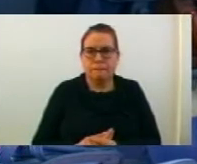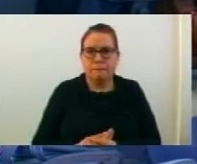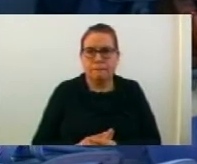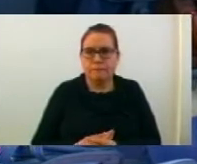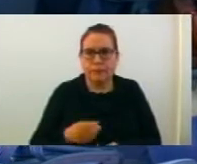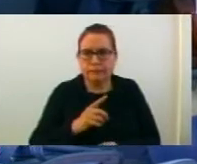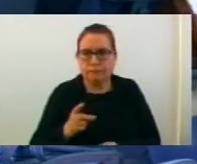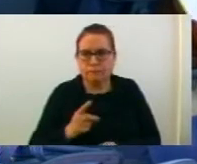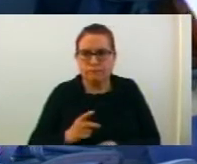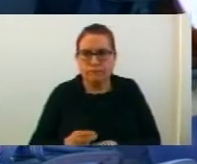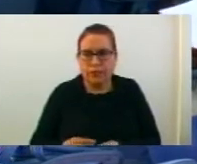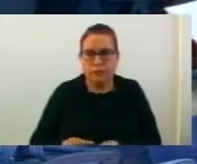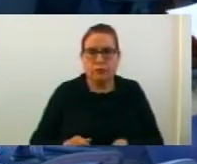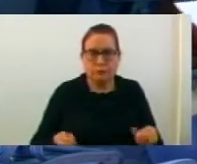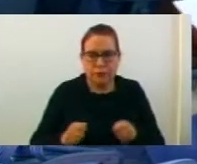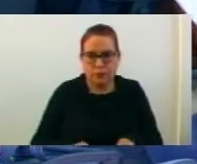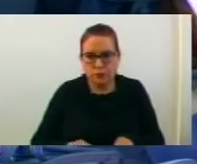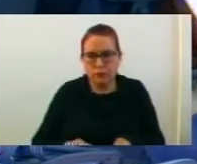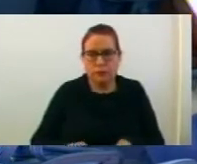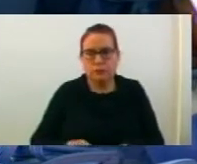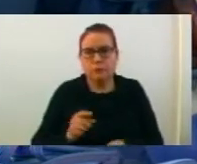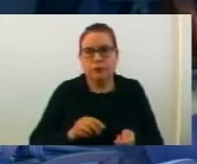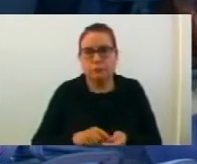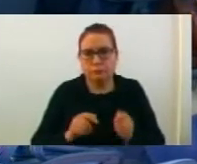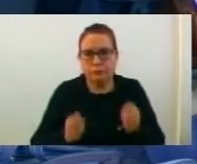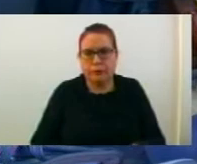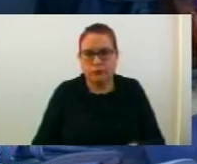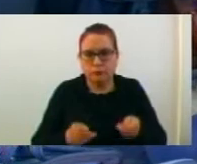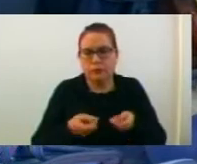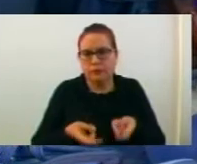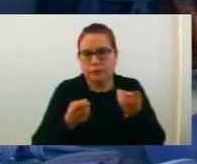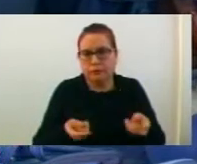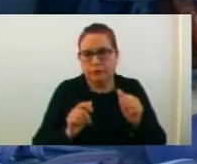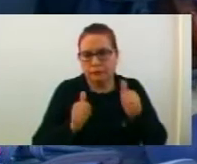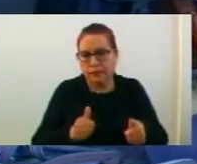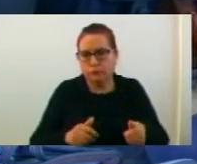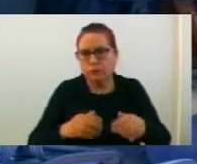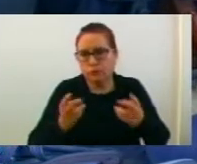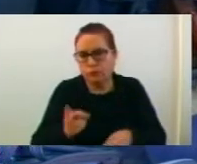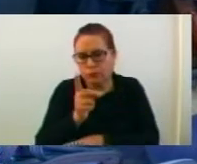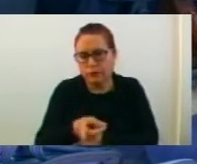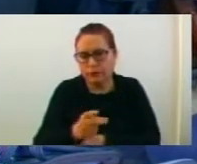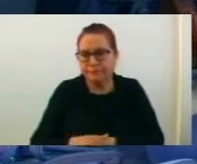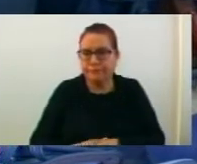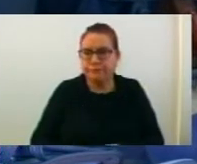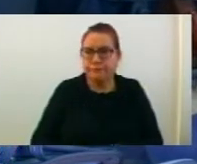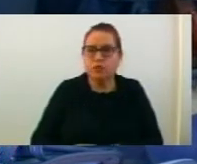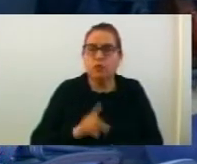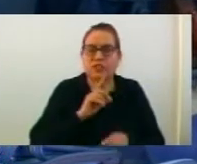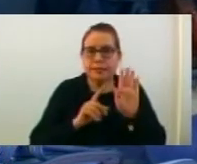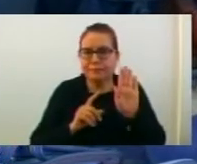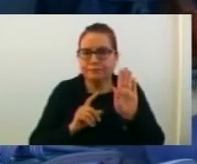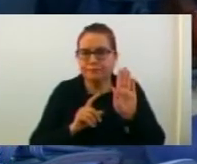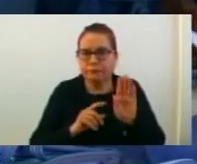Доколку никој не ба разбор, го заключвам претресат и предлог одлуката со предлога од Комисијата я ставам на гласене. Кој е за?